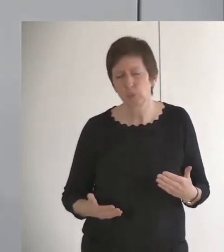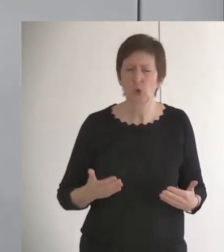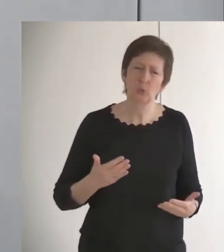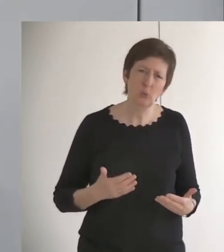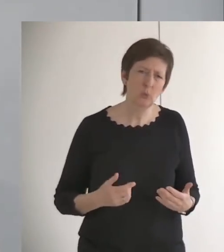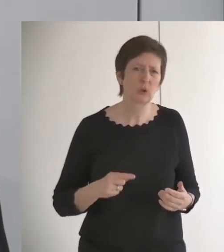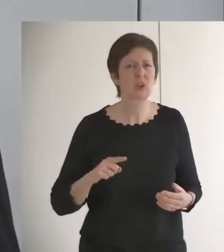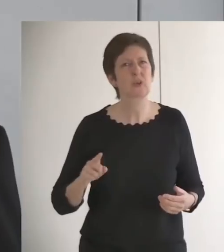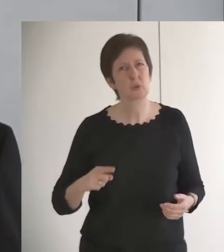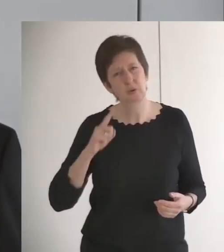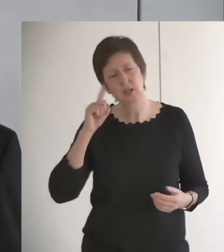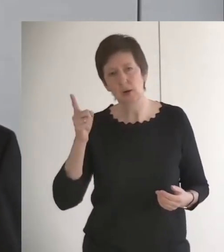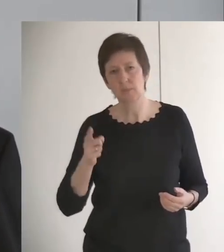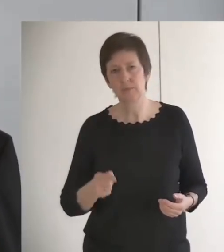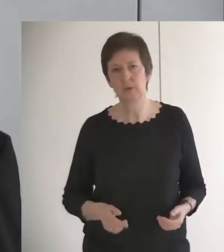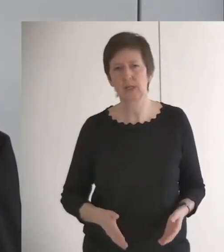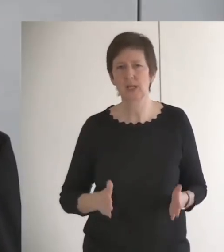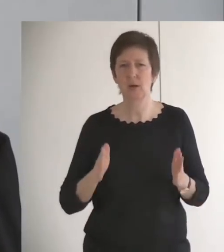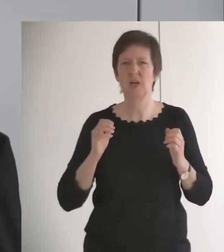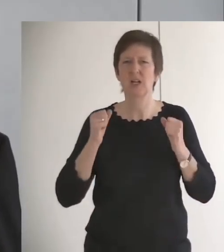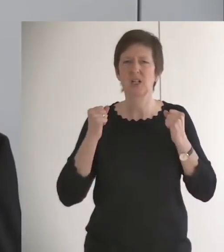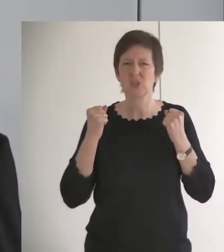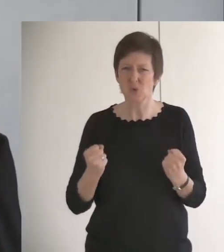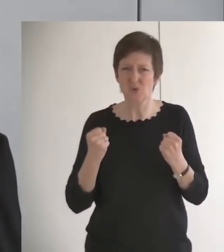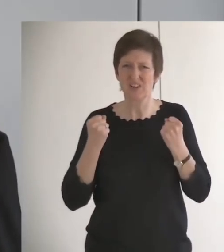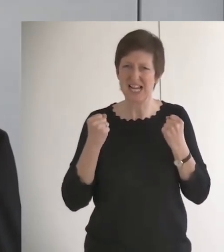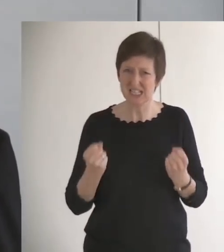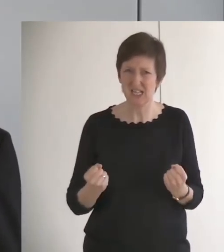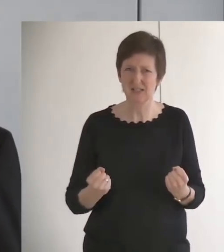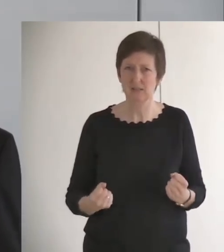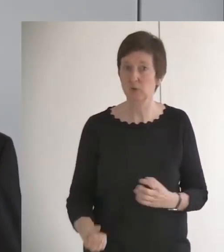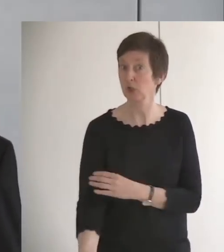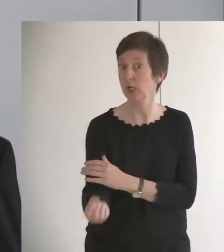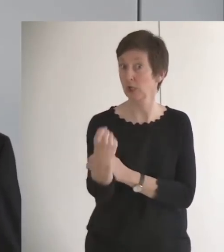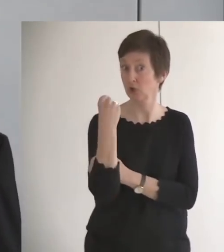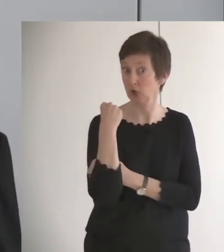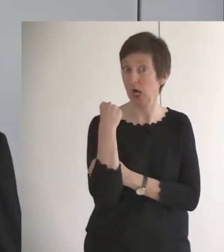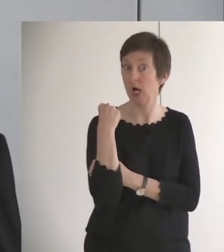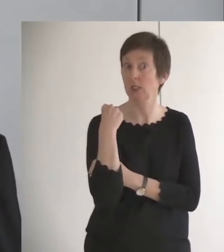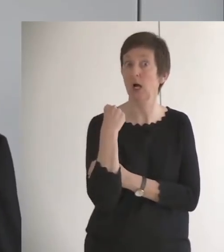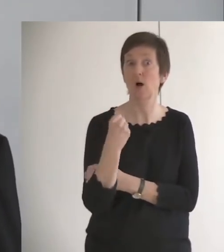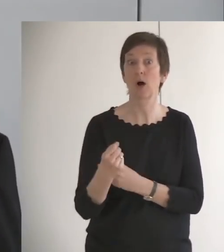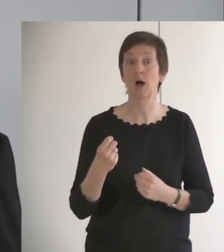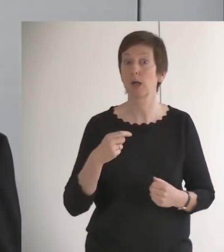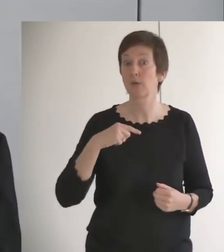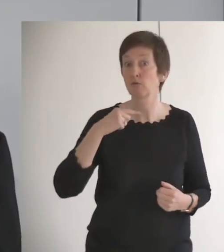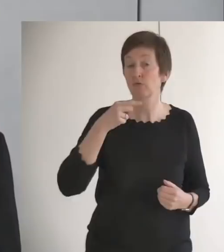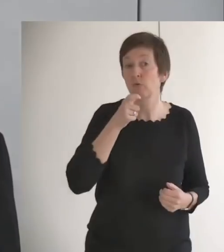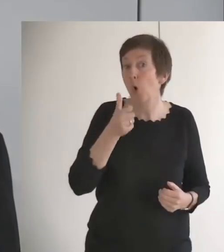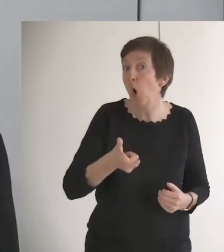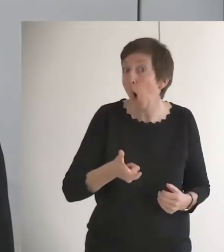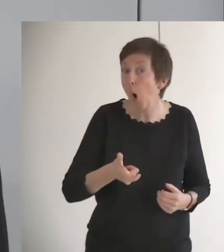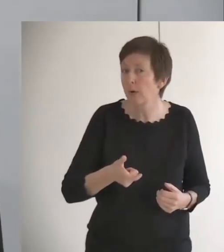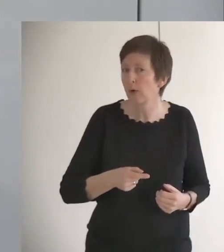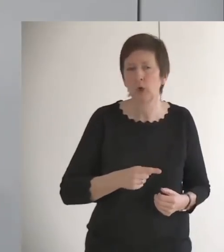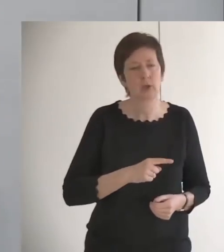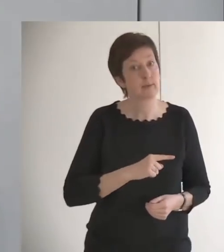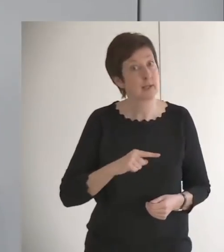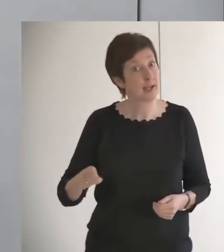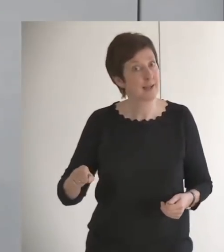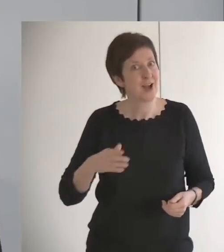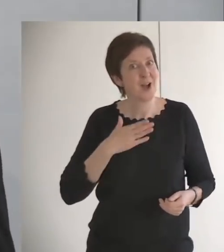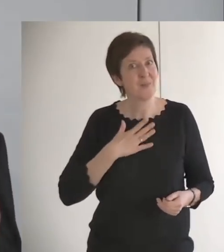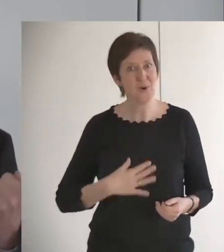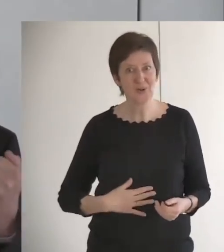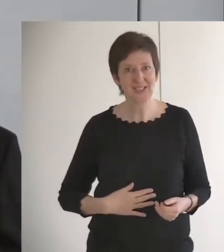glauben, sondern Zuversicht, das ist ein starker Ausdruck, ihr Lieben. Das ist nicht nur eine Chance oder eine Möglichkeit oder irgendwie so etwas.